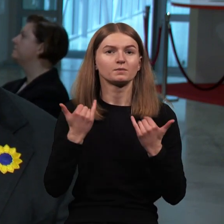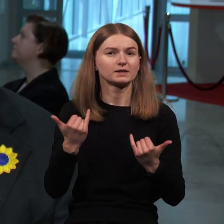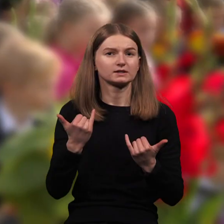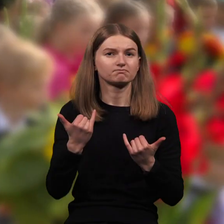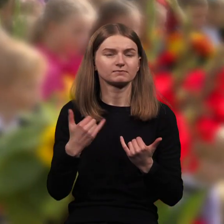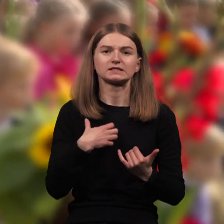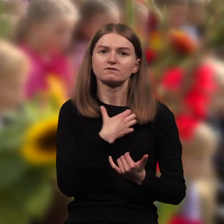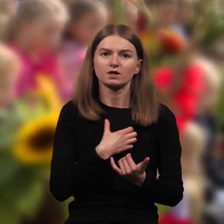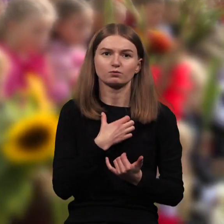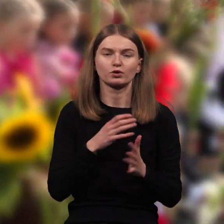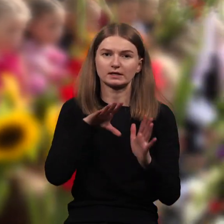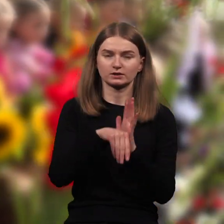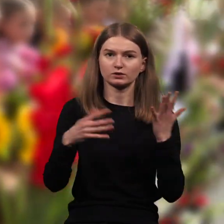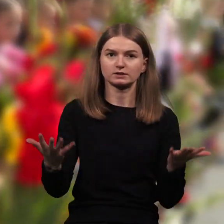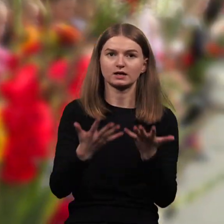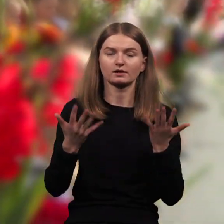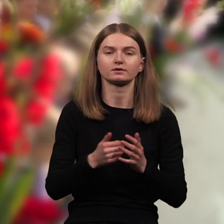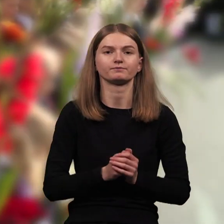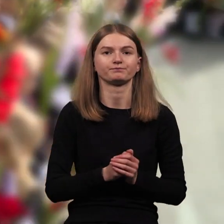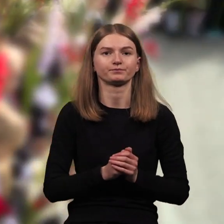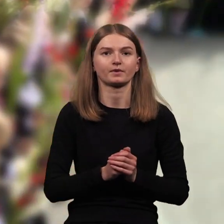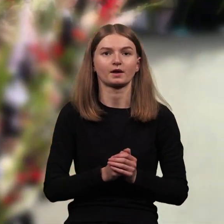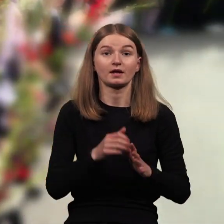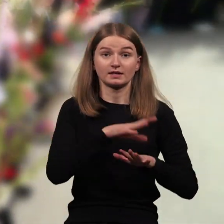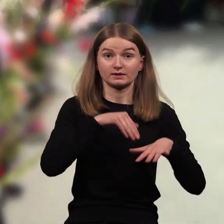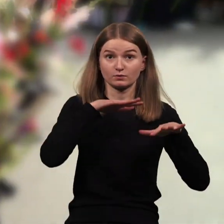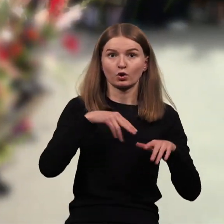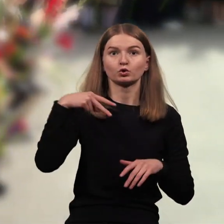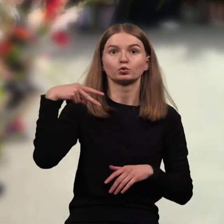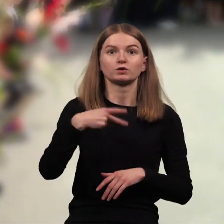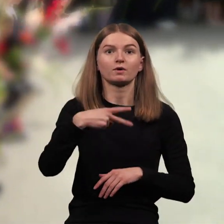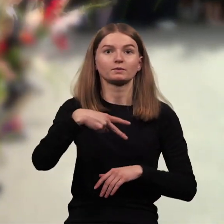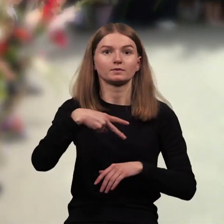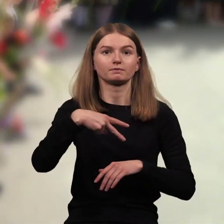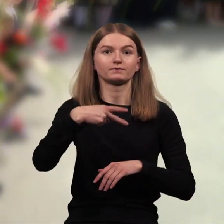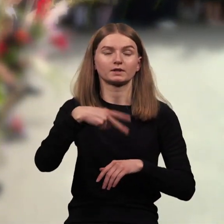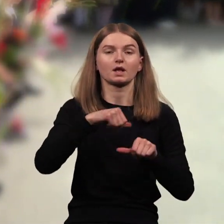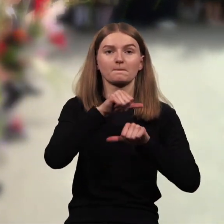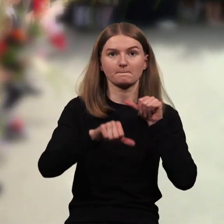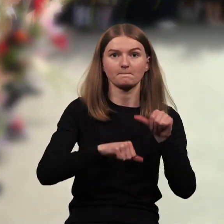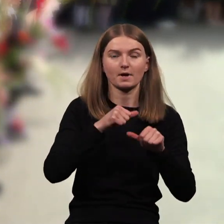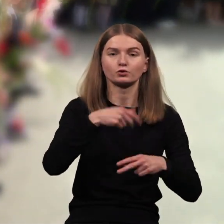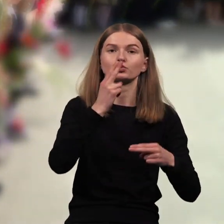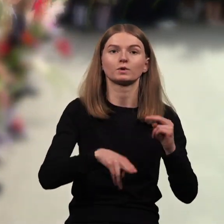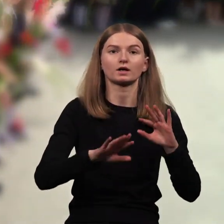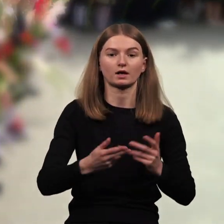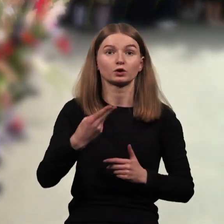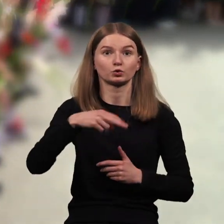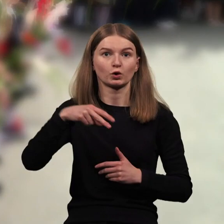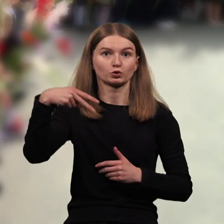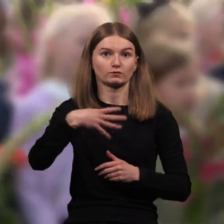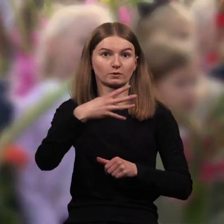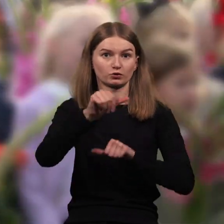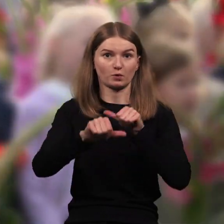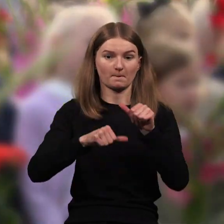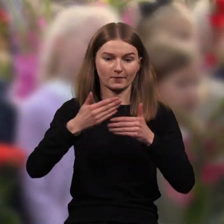įdinga praktika. Seimas jo 2020 metais nusprendė, kad nuo šių 2024 rugsėjo